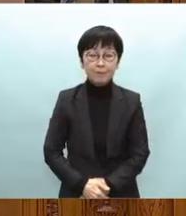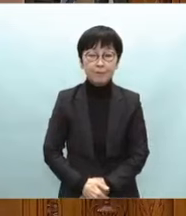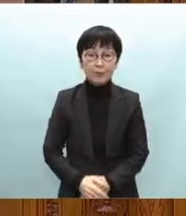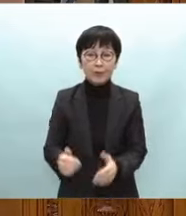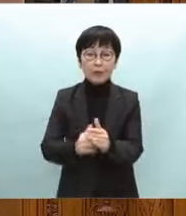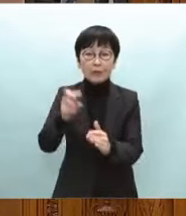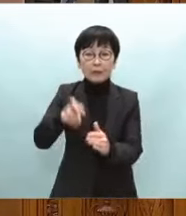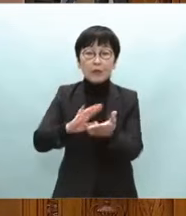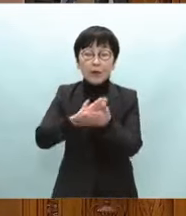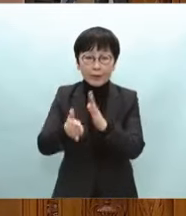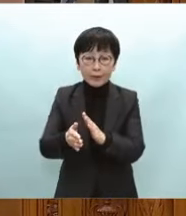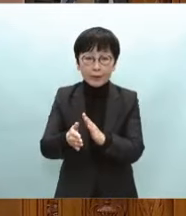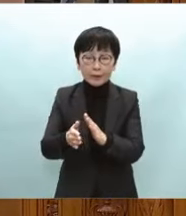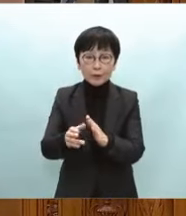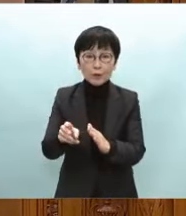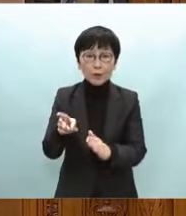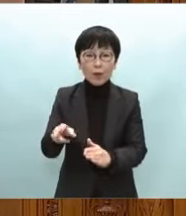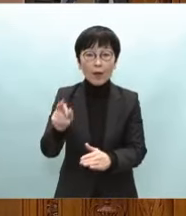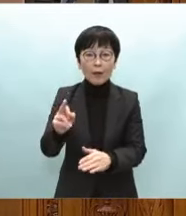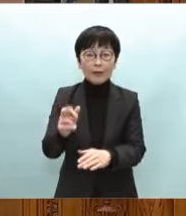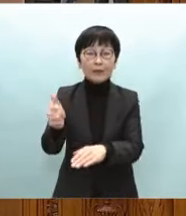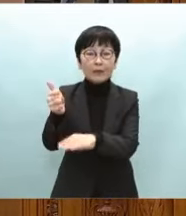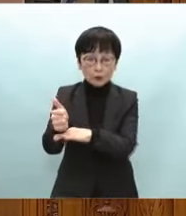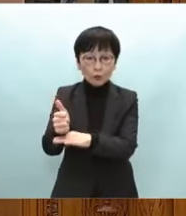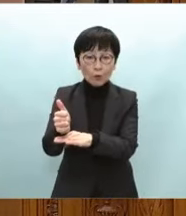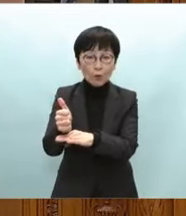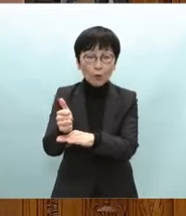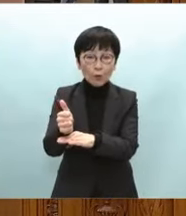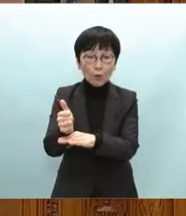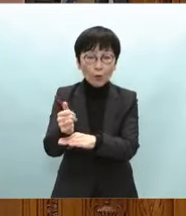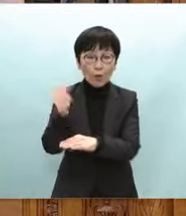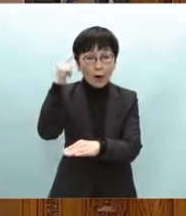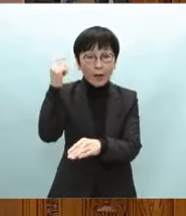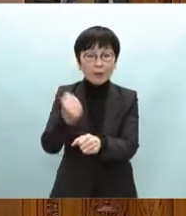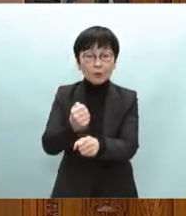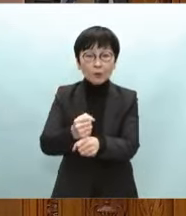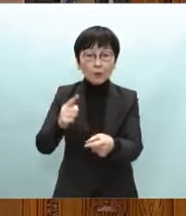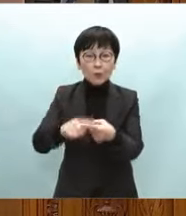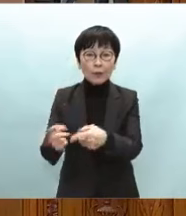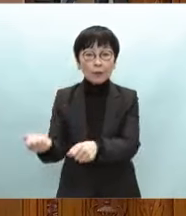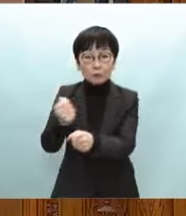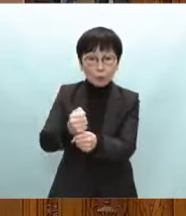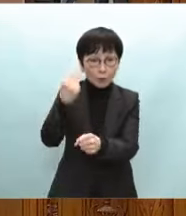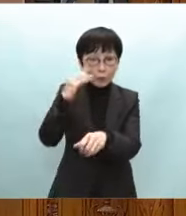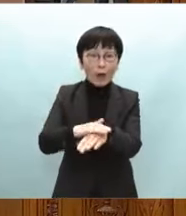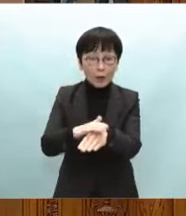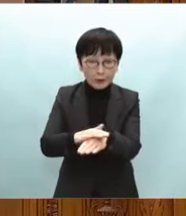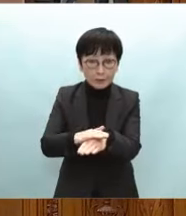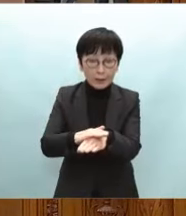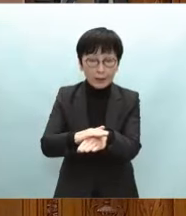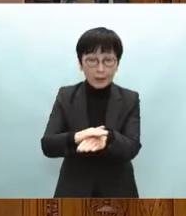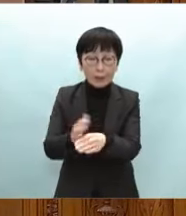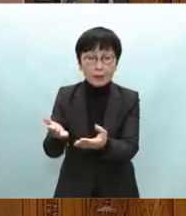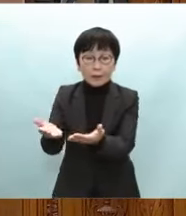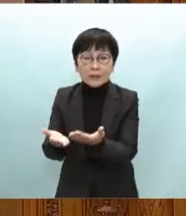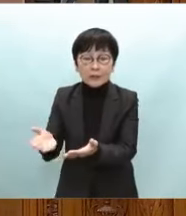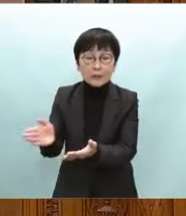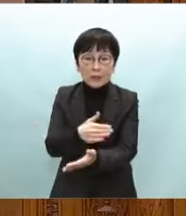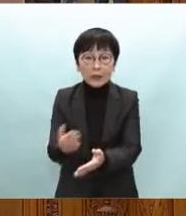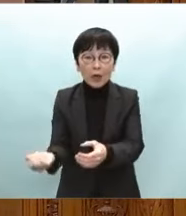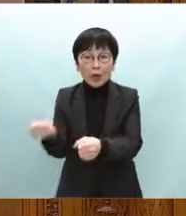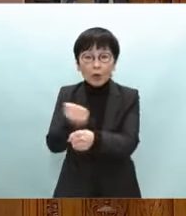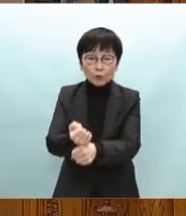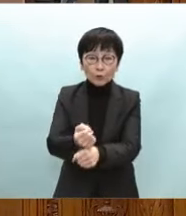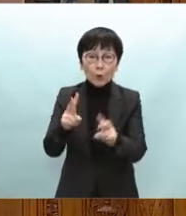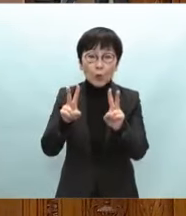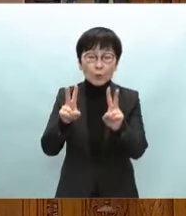川県の長谷知事は創造的復興という考え方で野党半島地震からの復興ビジョ